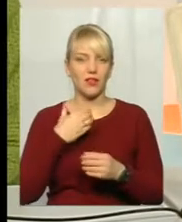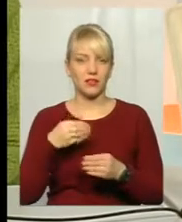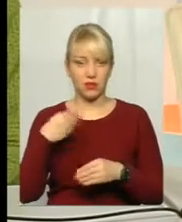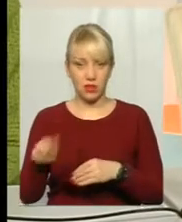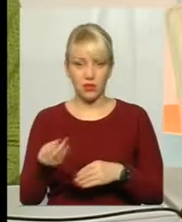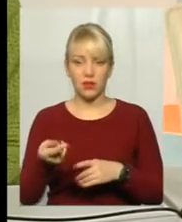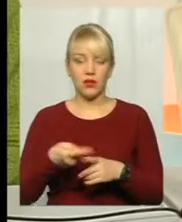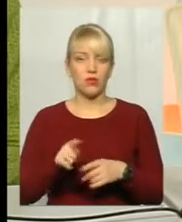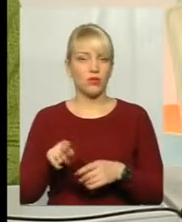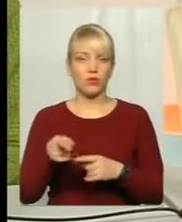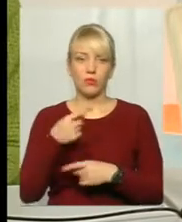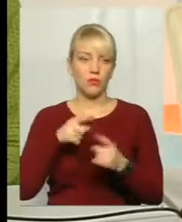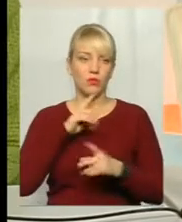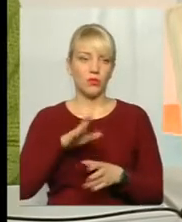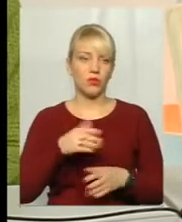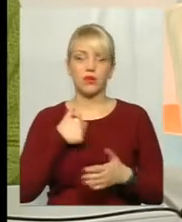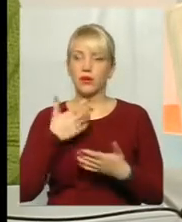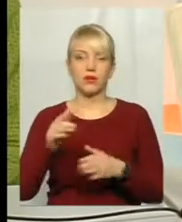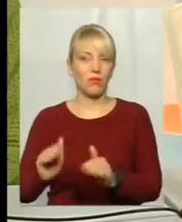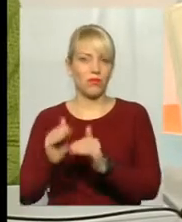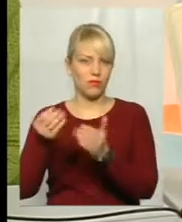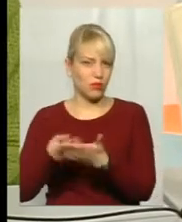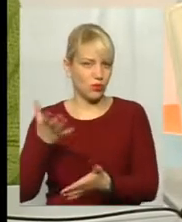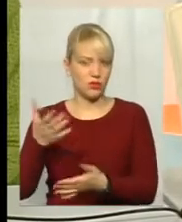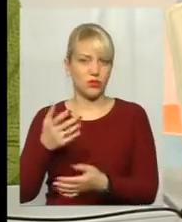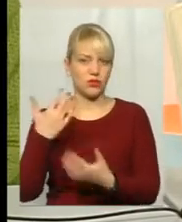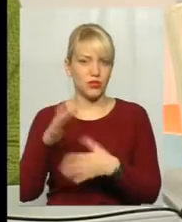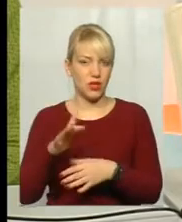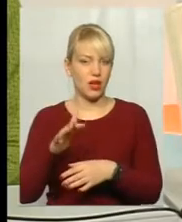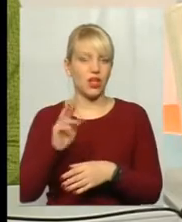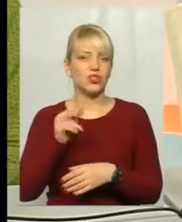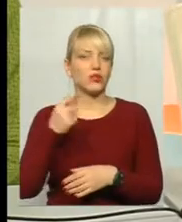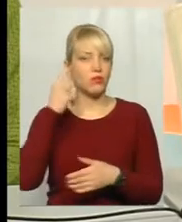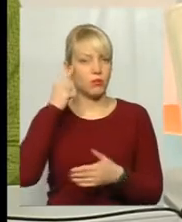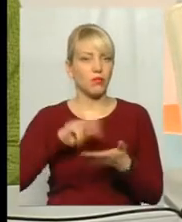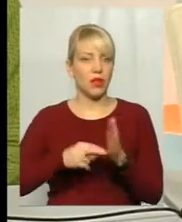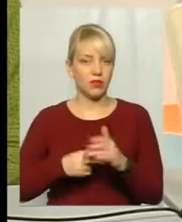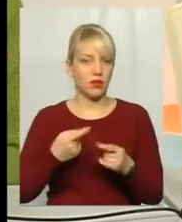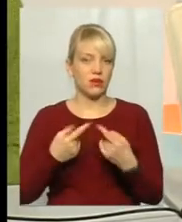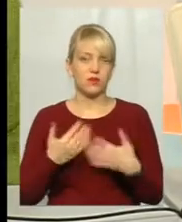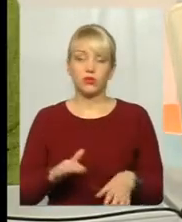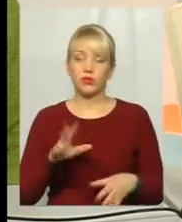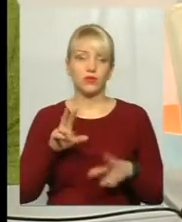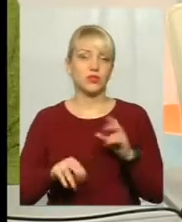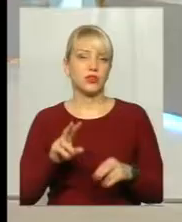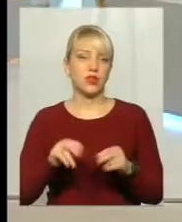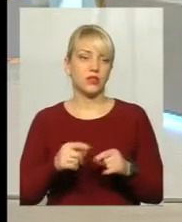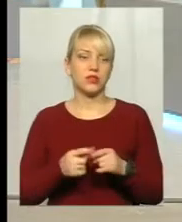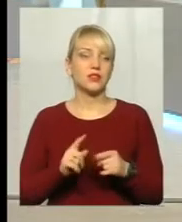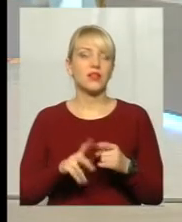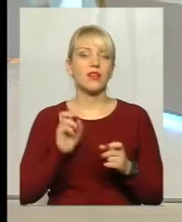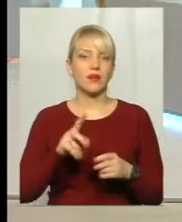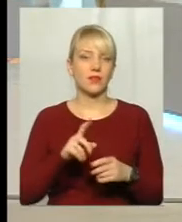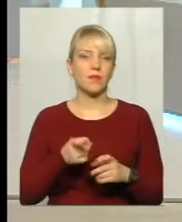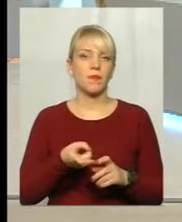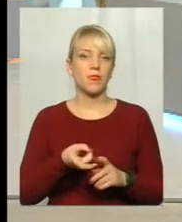сплатила, повисила ціна, вона відмовляється від цього договору. в договір може записано бути... теж такий собі гачок. Тобто, якщо